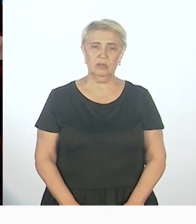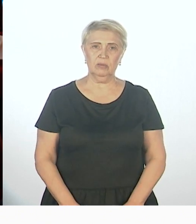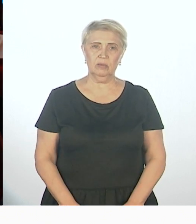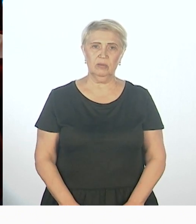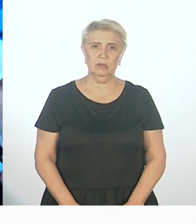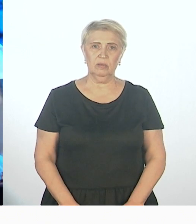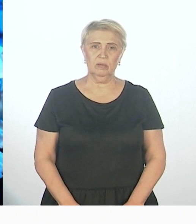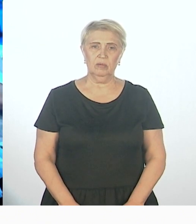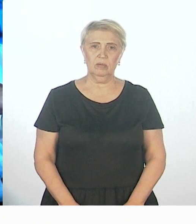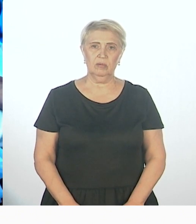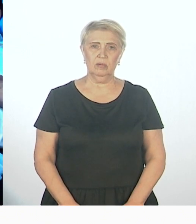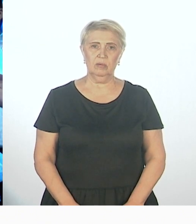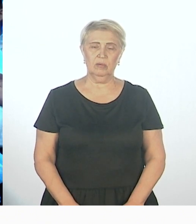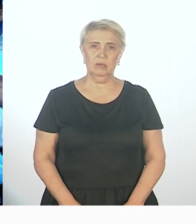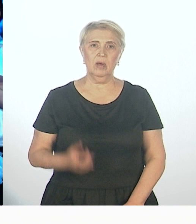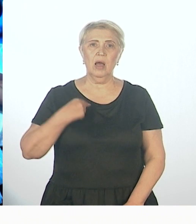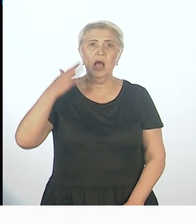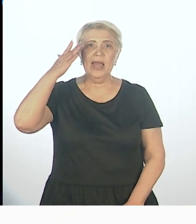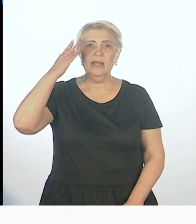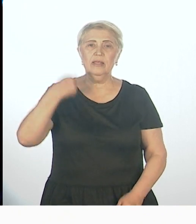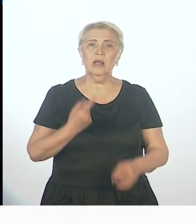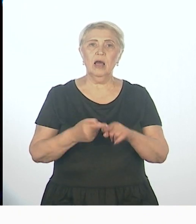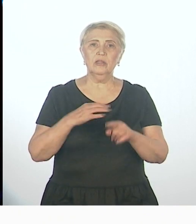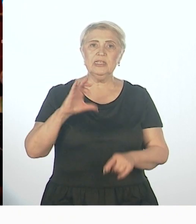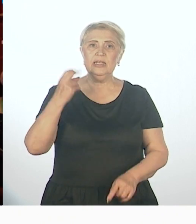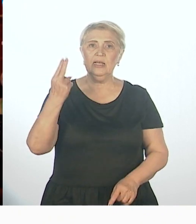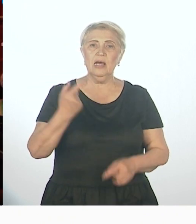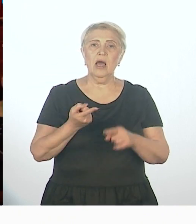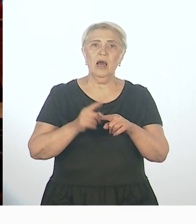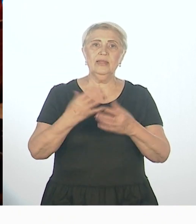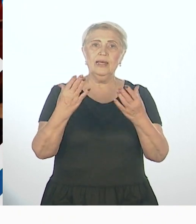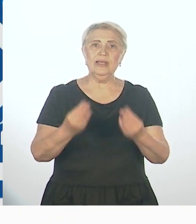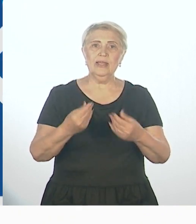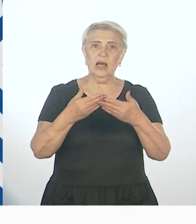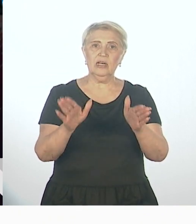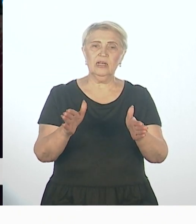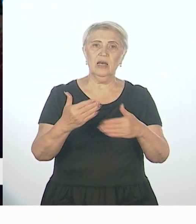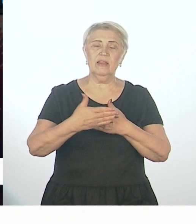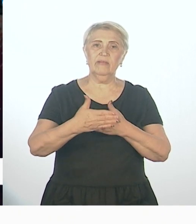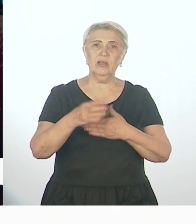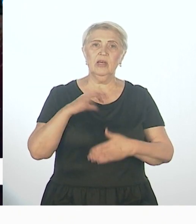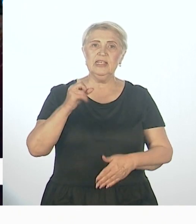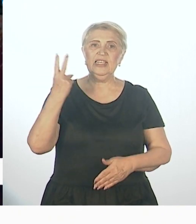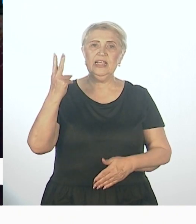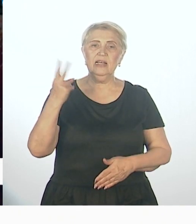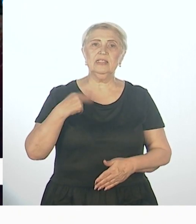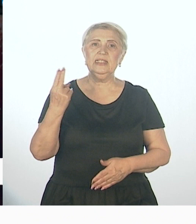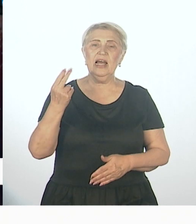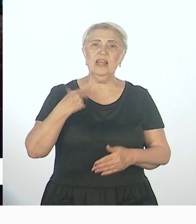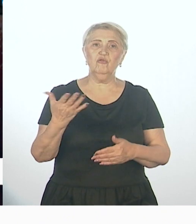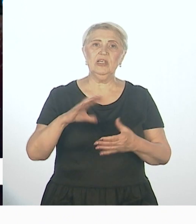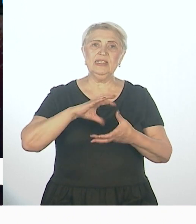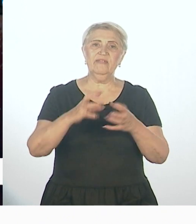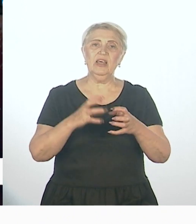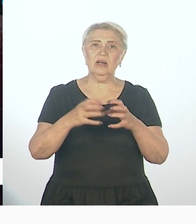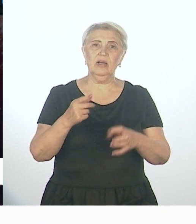тоже ли это самое? Идея социального форума – это день открытых дверей отраслей социальной сферы. Гражданский форум –